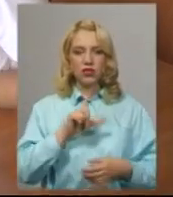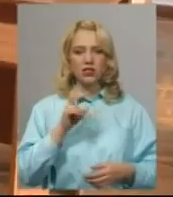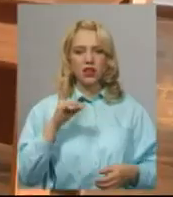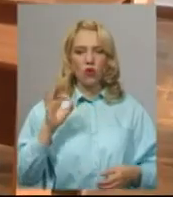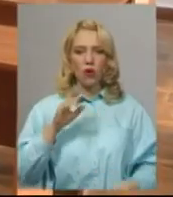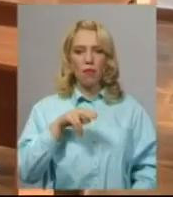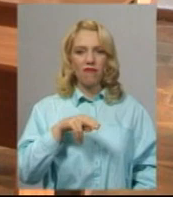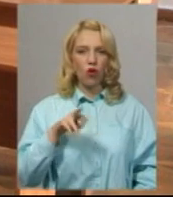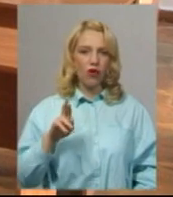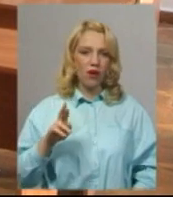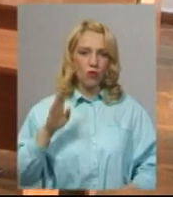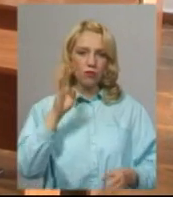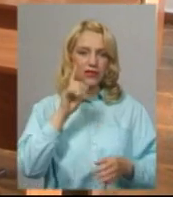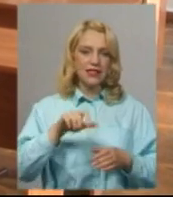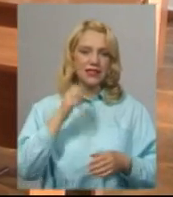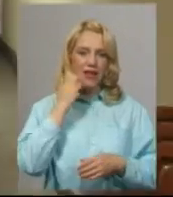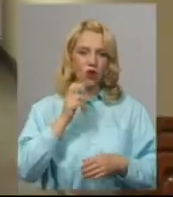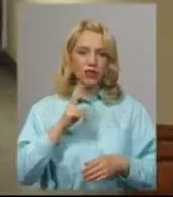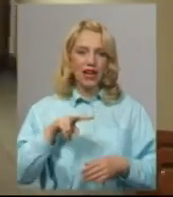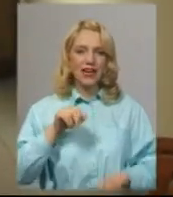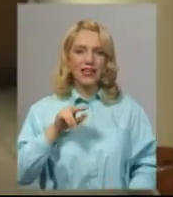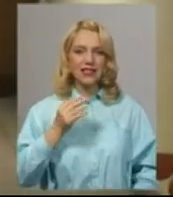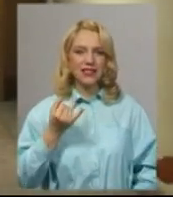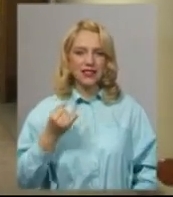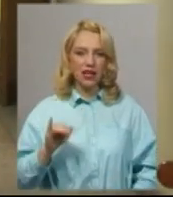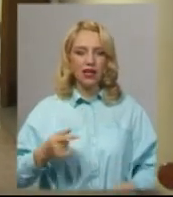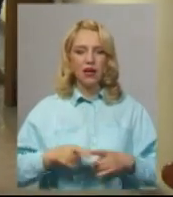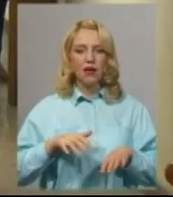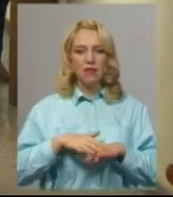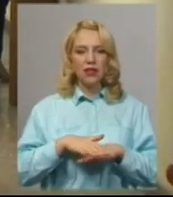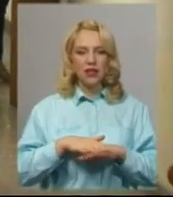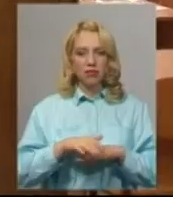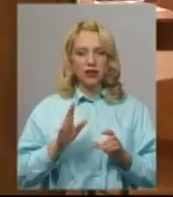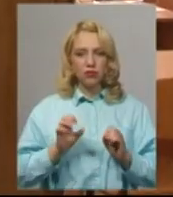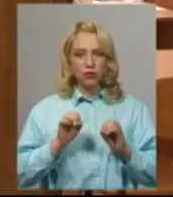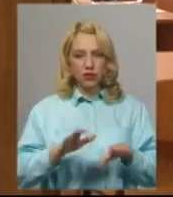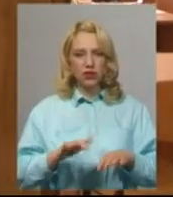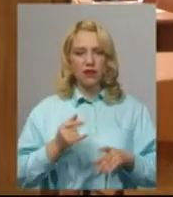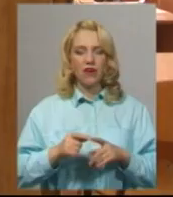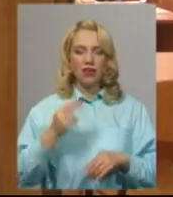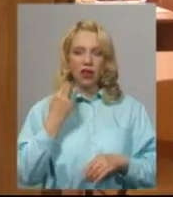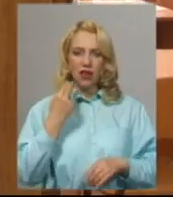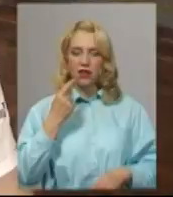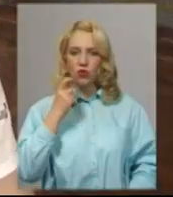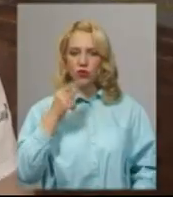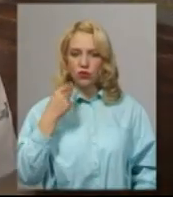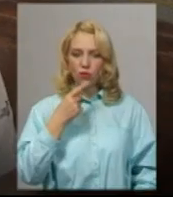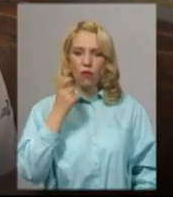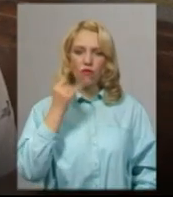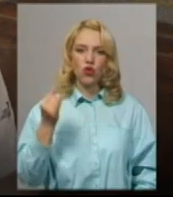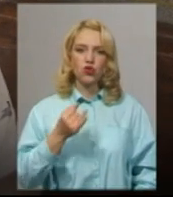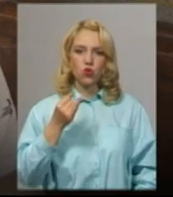Павло Єрмохін. Він зі Старокостянтинівського ліцею. Каже, крім математики, складати в англійську та українську мову історію України.